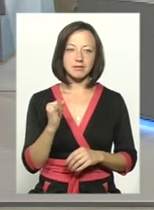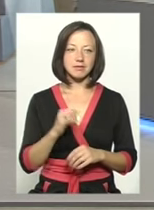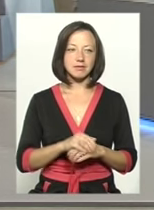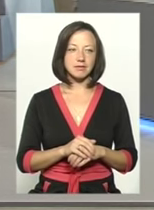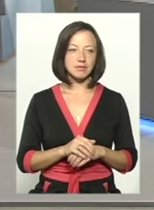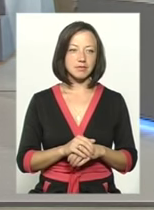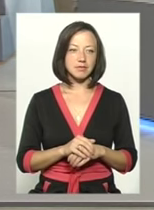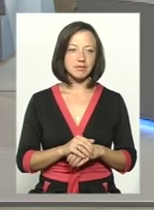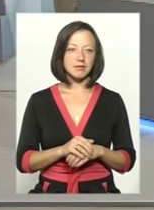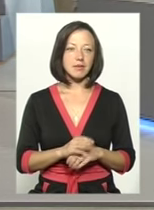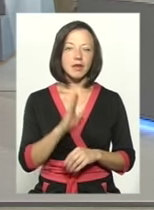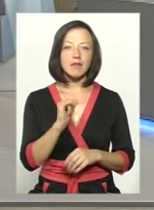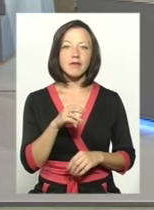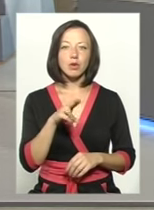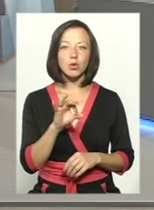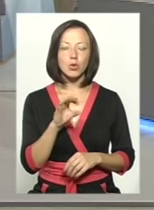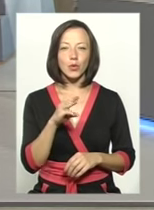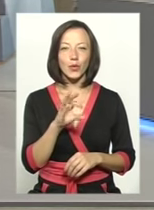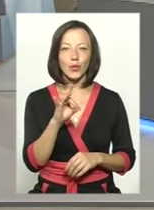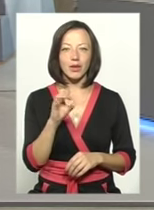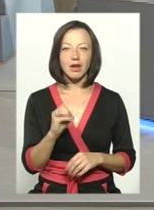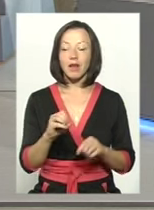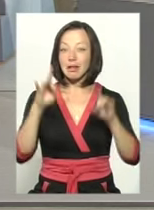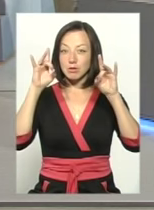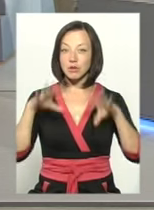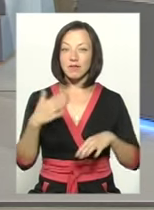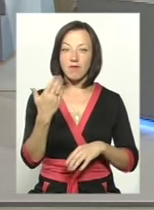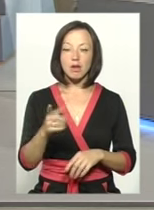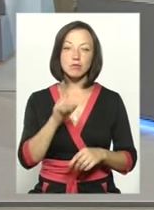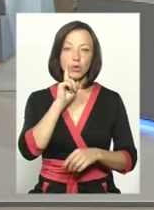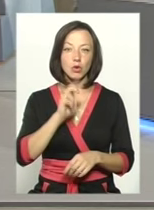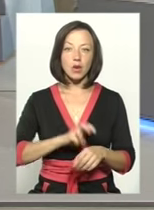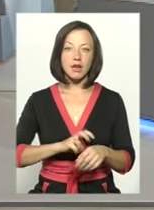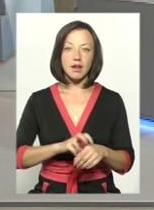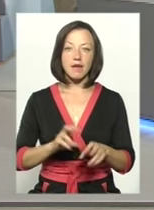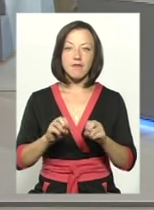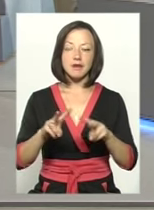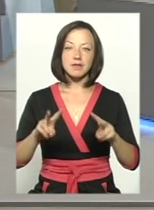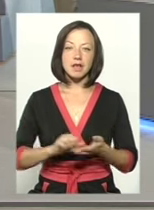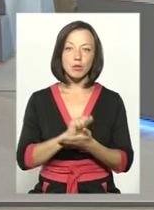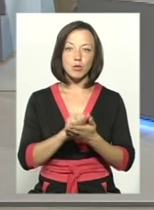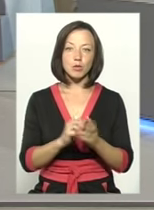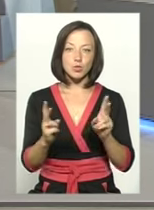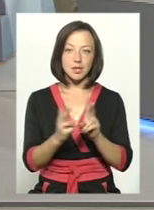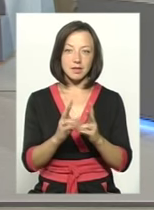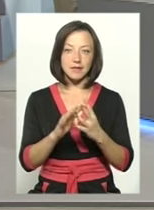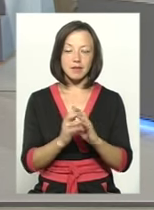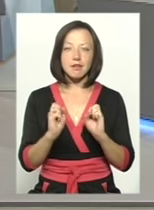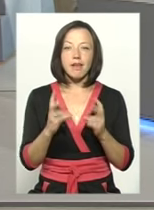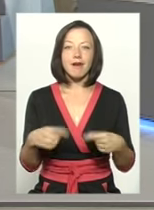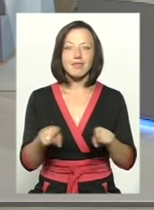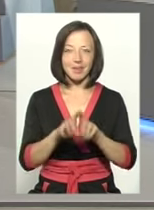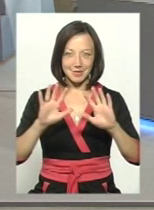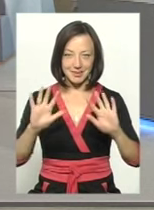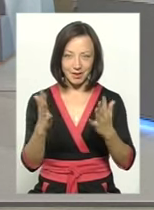Дякую. Вікторе, дуже несподівано було вас, молодого лікаря, фахівця, дипломованого, зустріти в селі. Як так сталося?